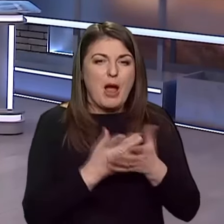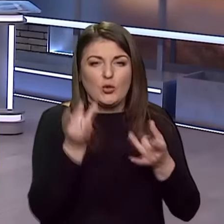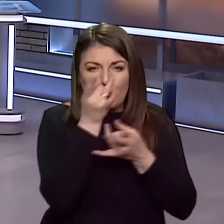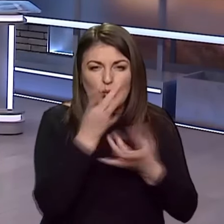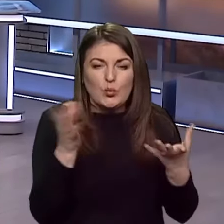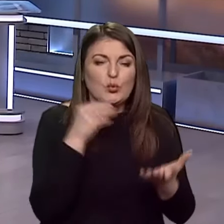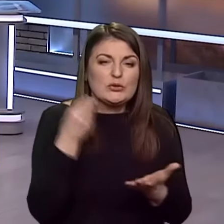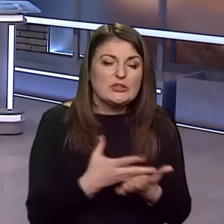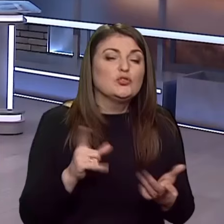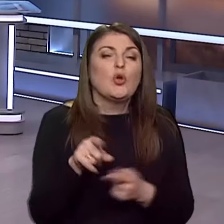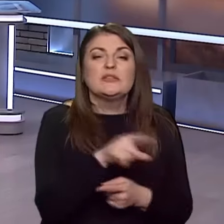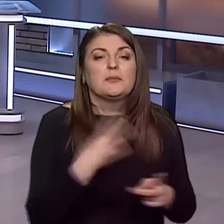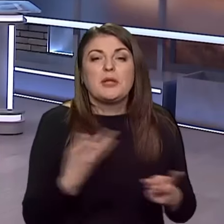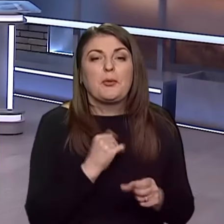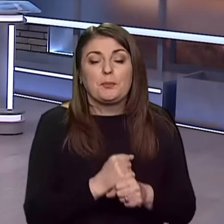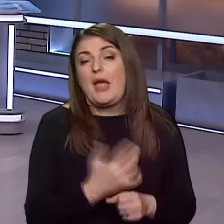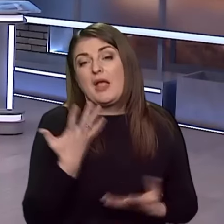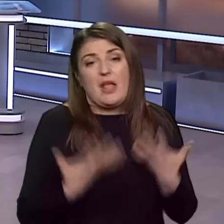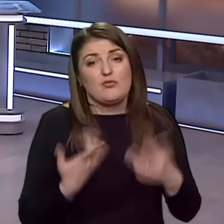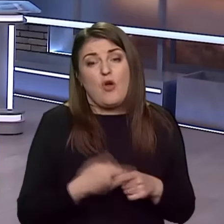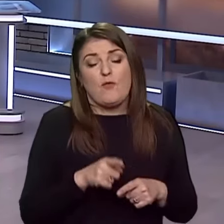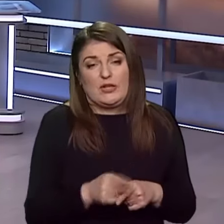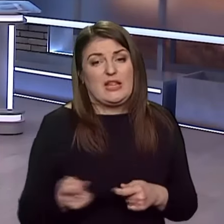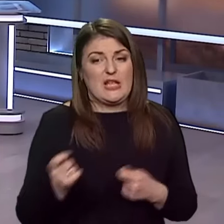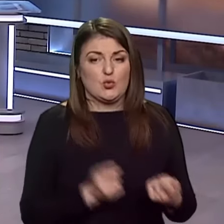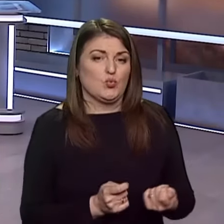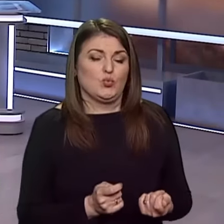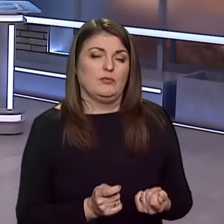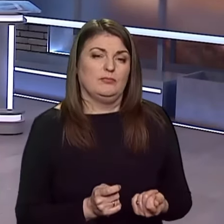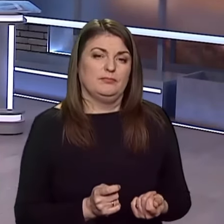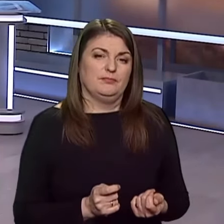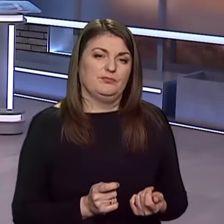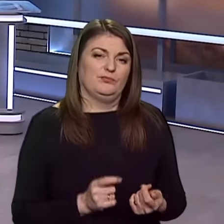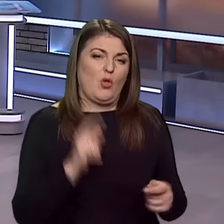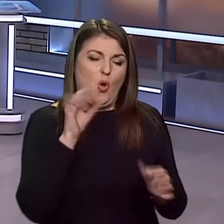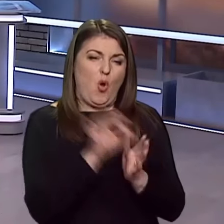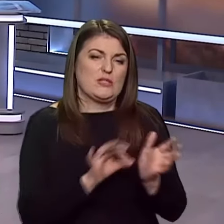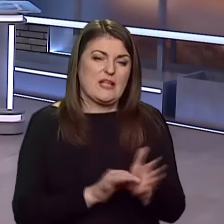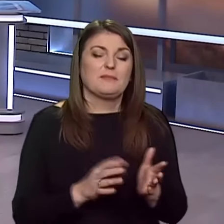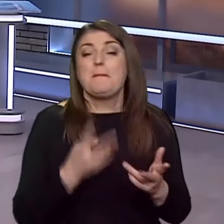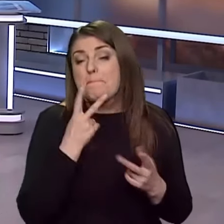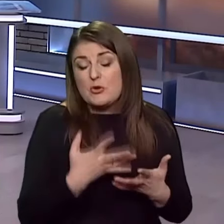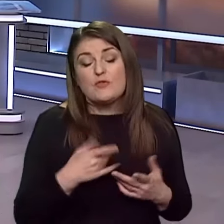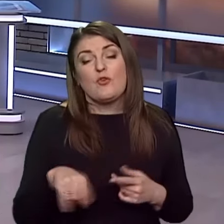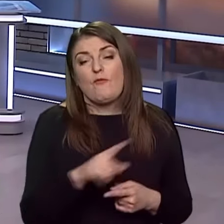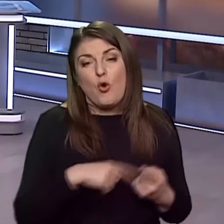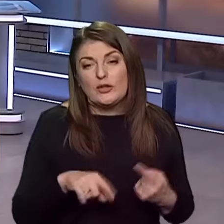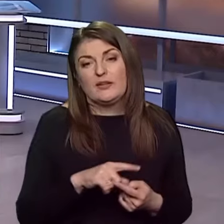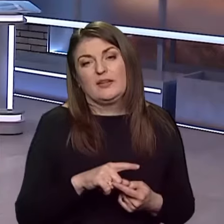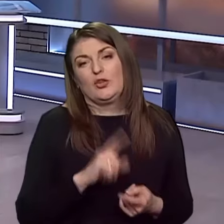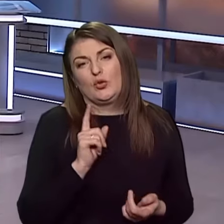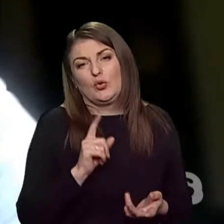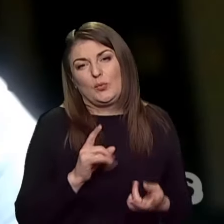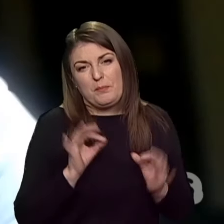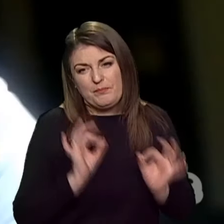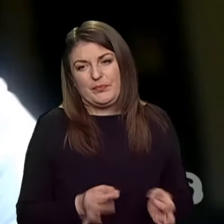цінність, що з ними варто робити? Навіть якщо вони несуть ознаки пропаганди? Очевидно, що